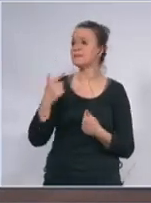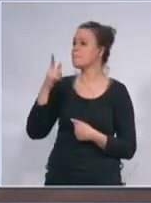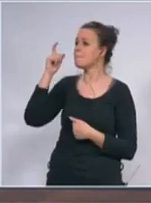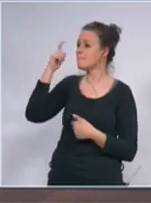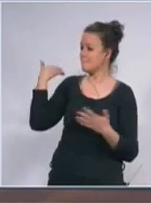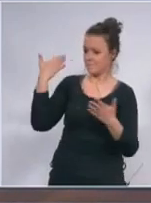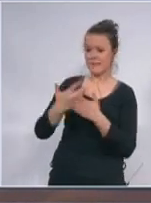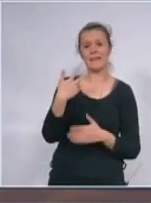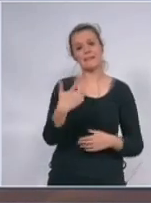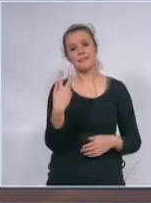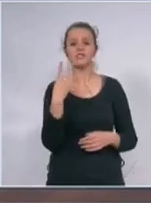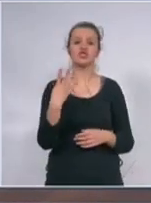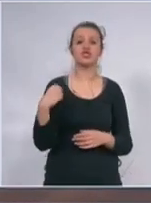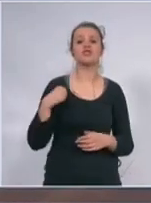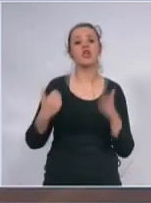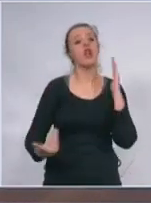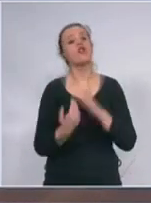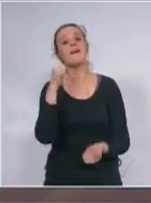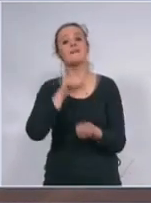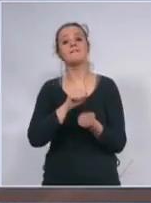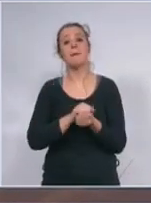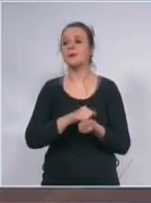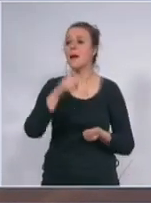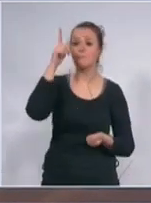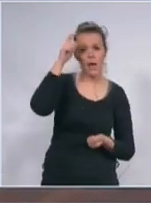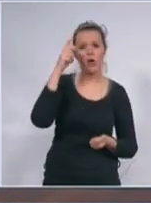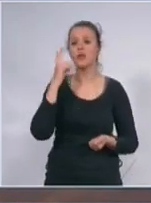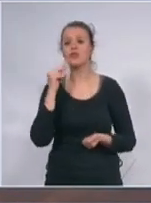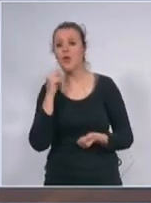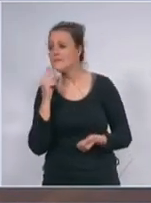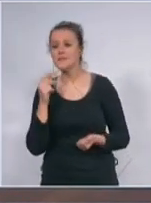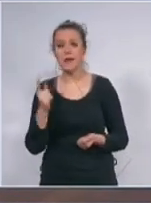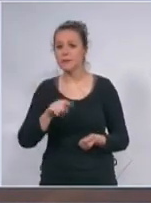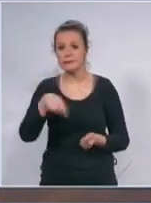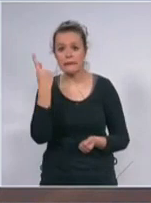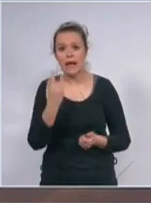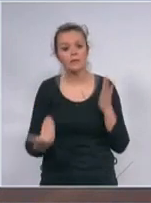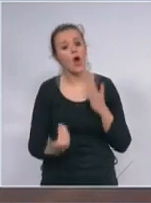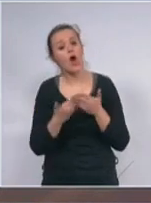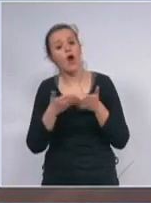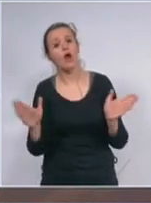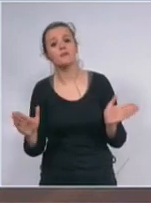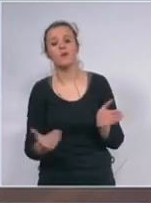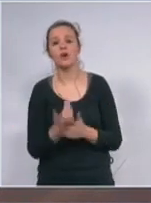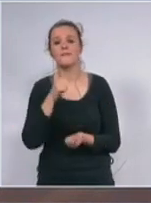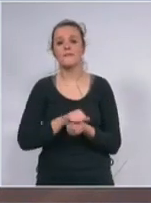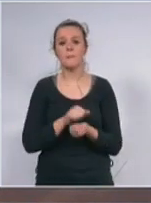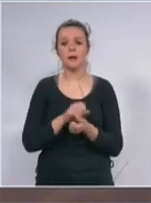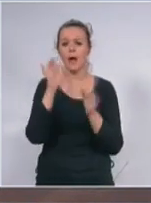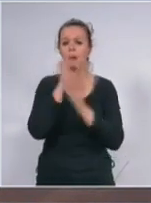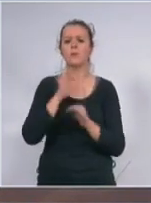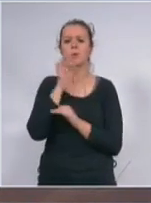poslednji 30-40 godina ni jedne nove u Novom Sadu u poslednji 30-40 godina nigde ničega